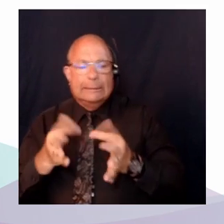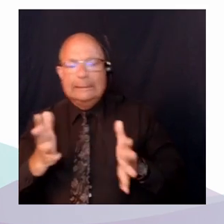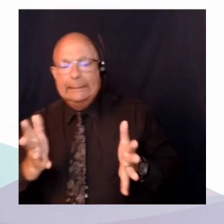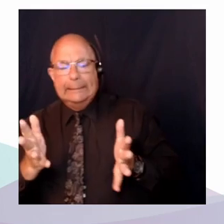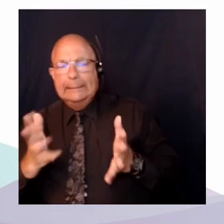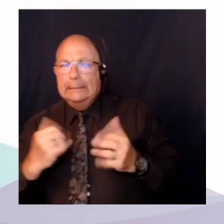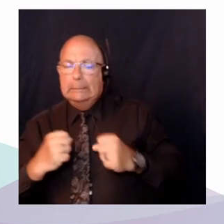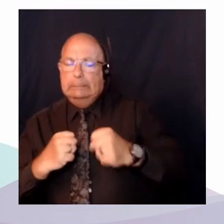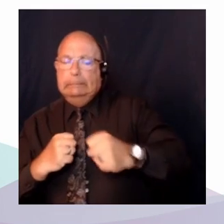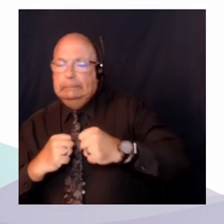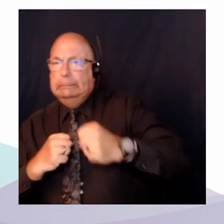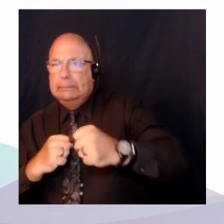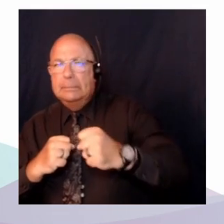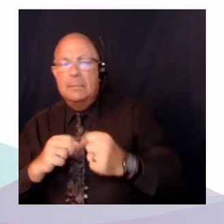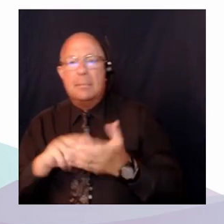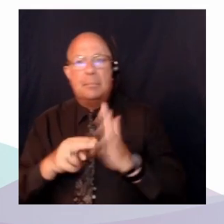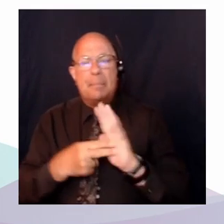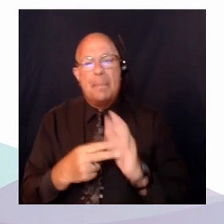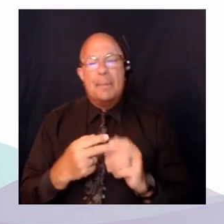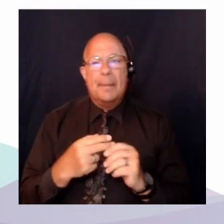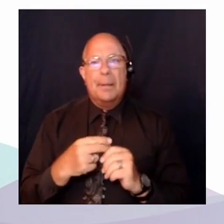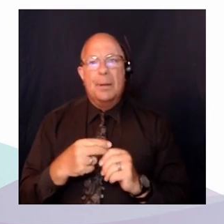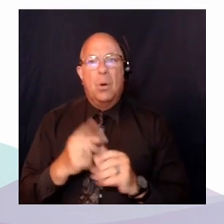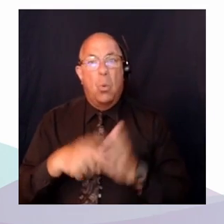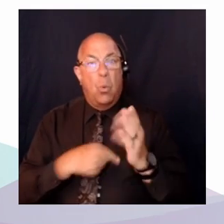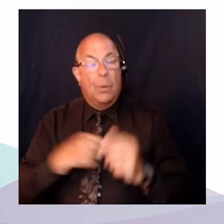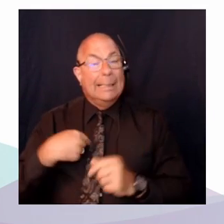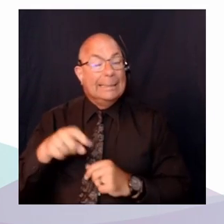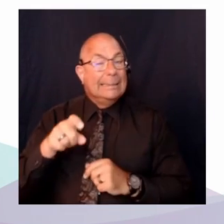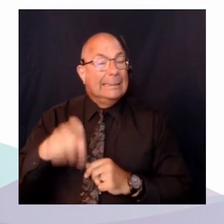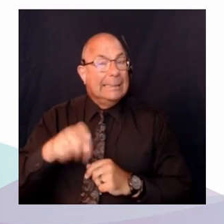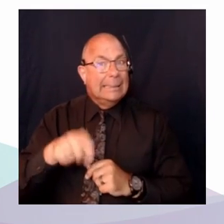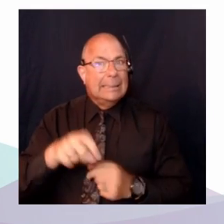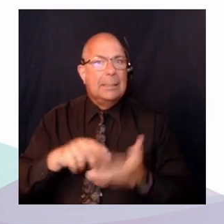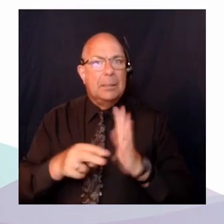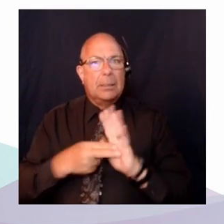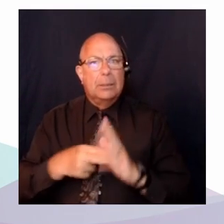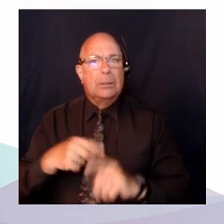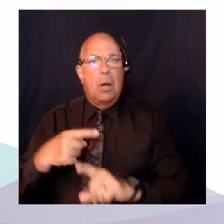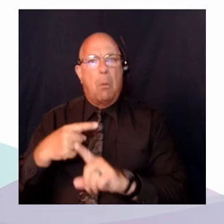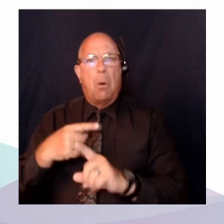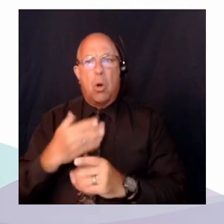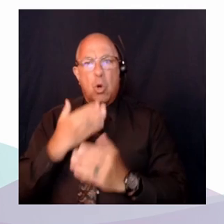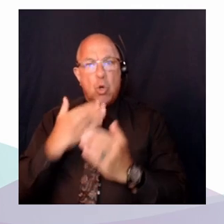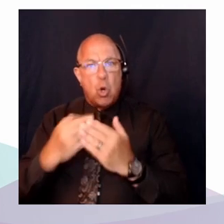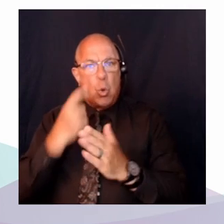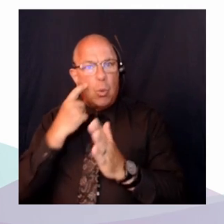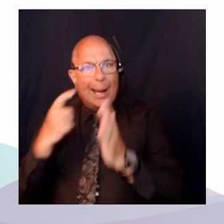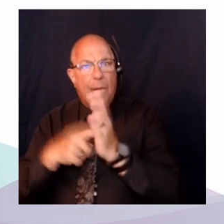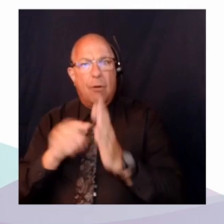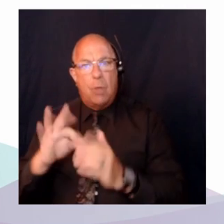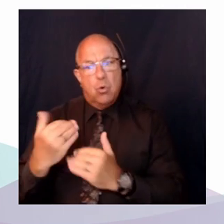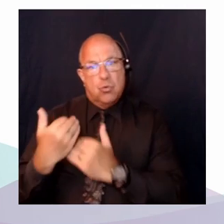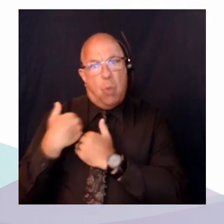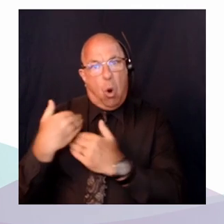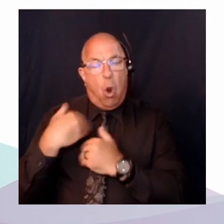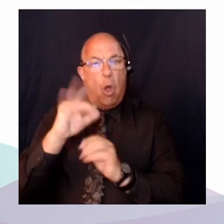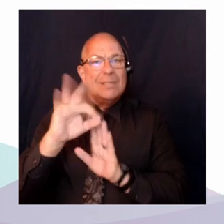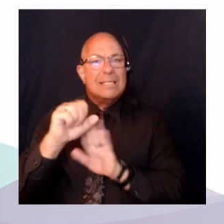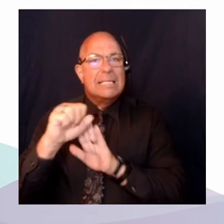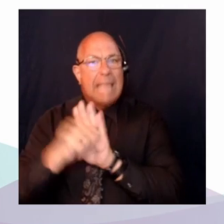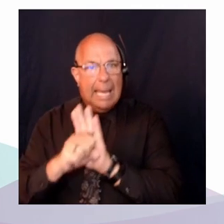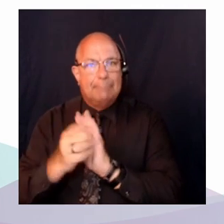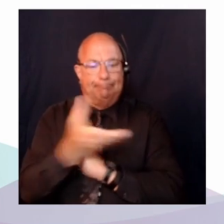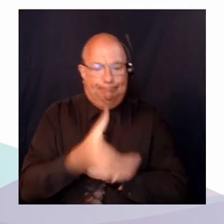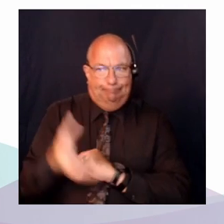positives à la charge de l'État. Dans les cas que vous évoquez, la protection des droits des minorités linguistiques à travers le